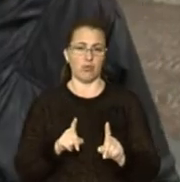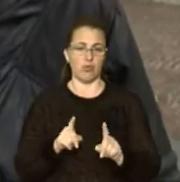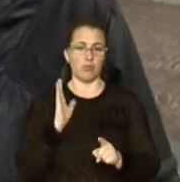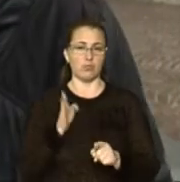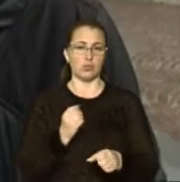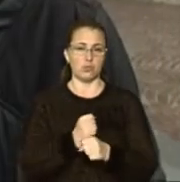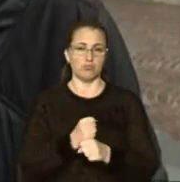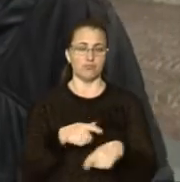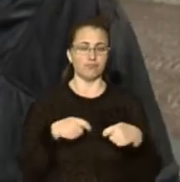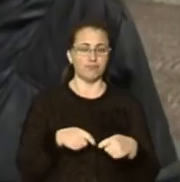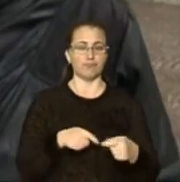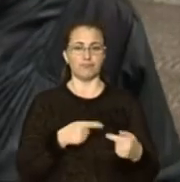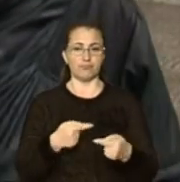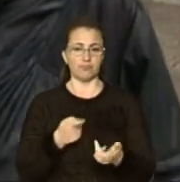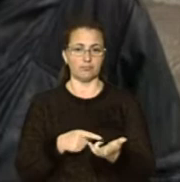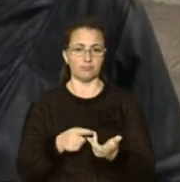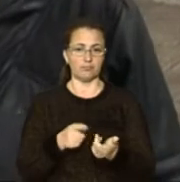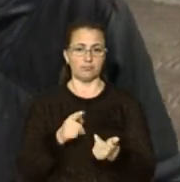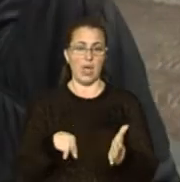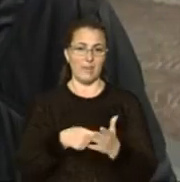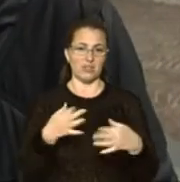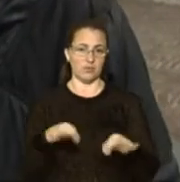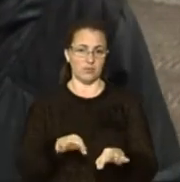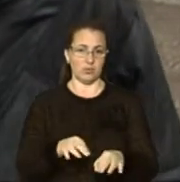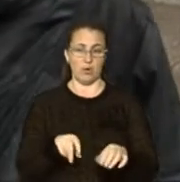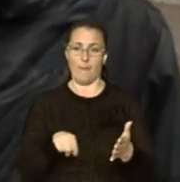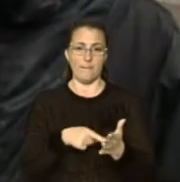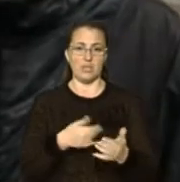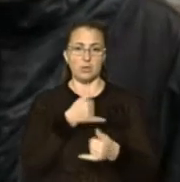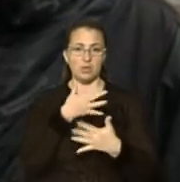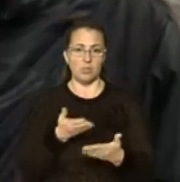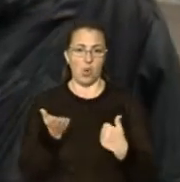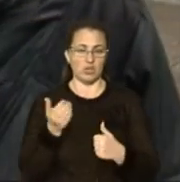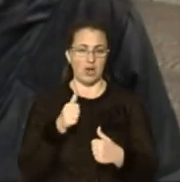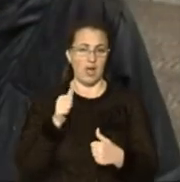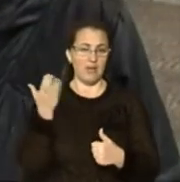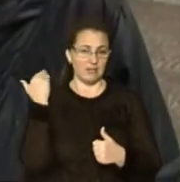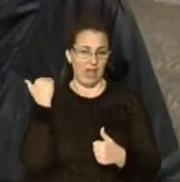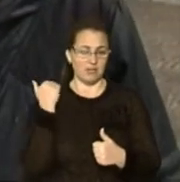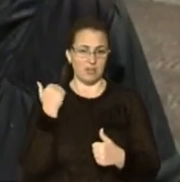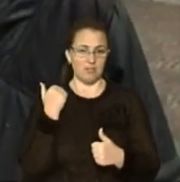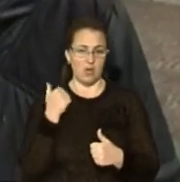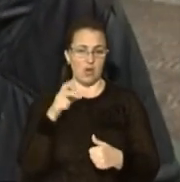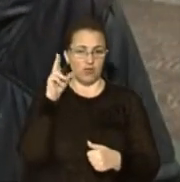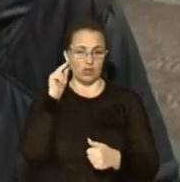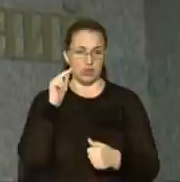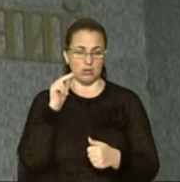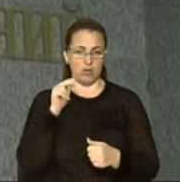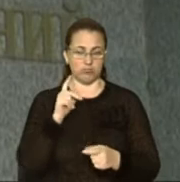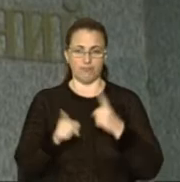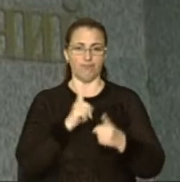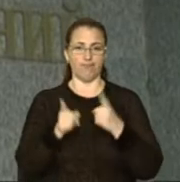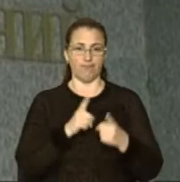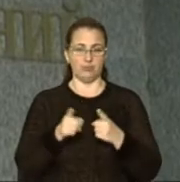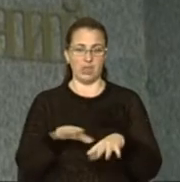діяльності, місто йому це дозволило, то воно не може потім позбавляти заднім числом та комун, або передумавши підприємців цих прав.